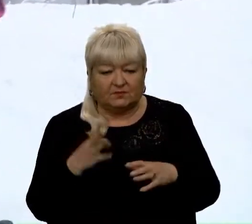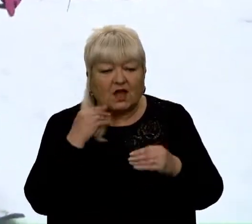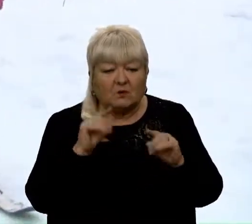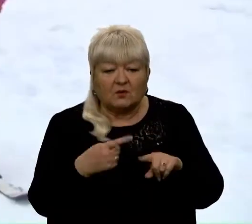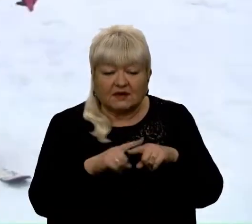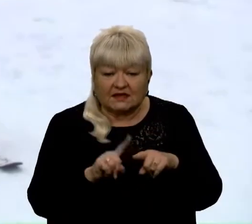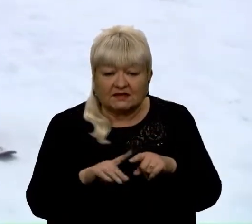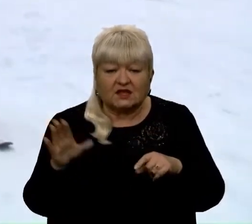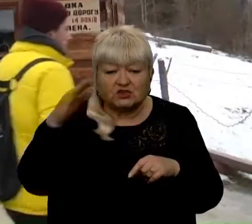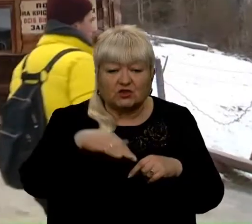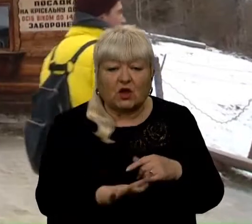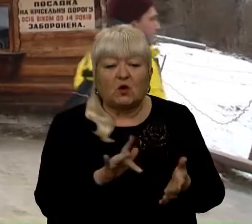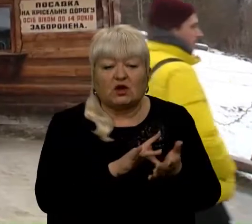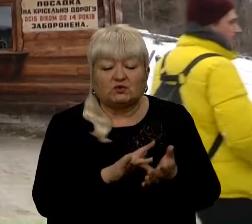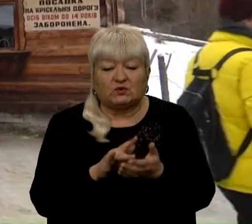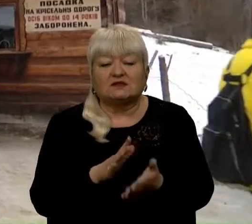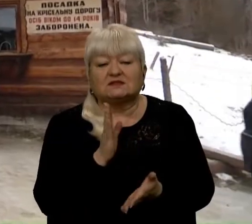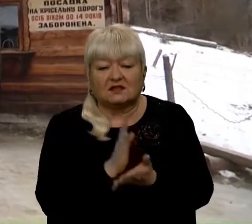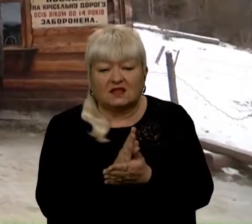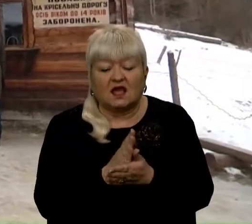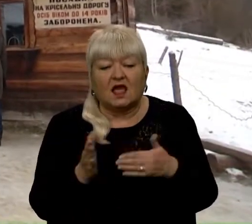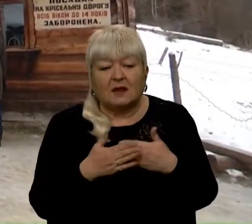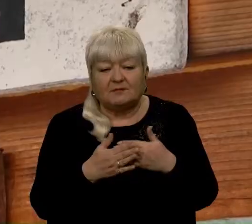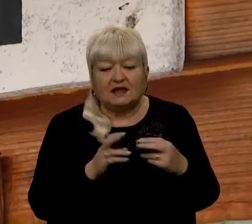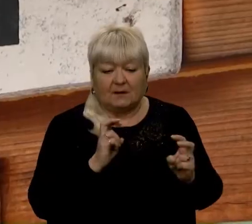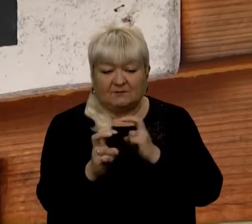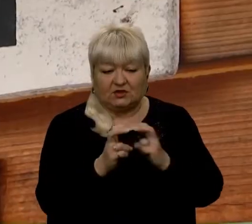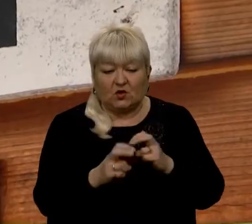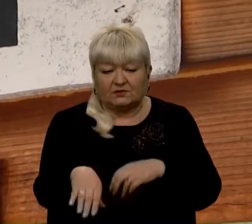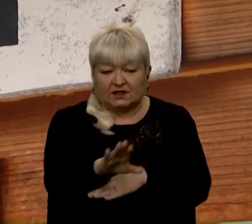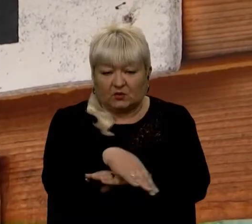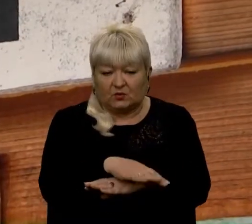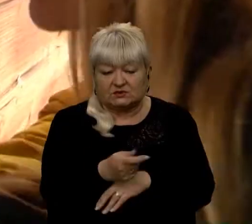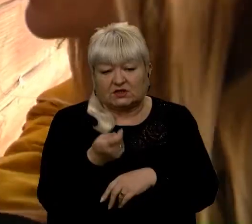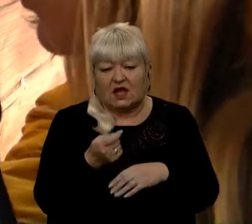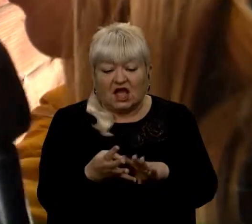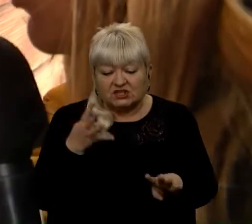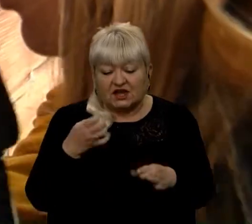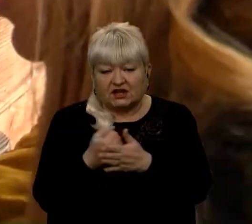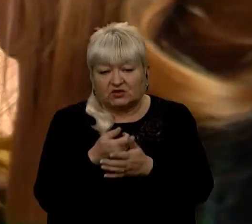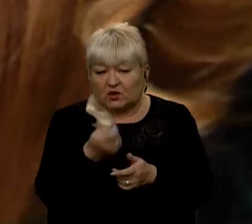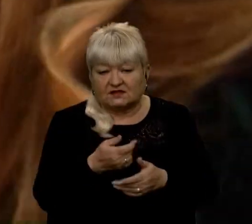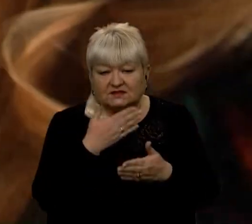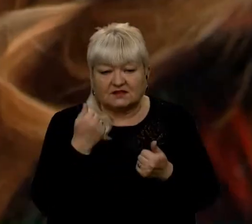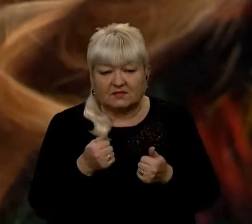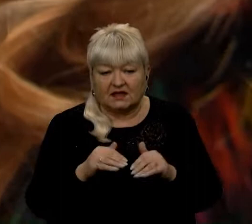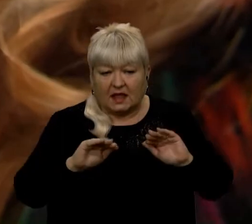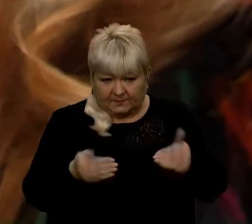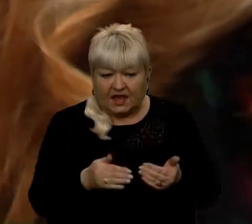вершині туристів чимало, біля підйомників пустка. Звичної черги до каси немає. Не стало менше туристів?